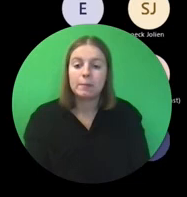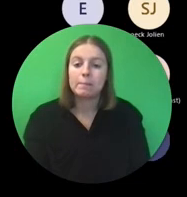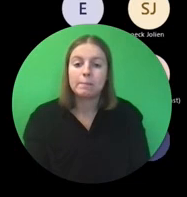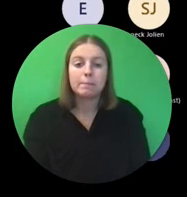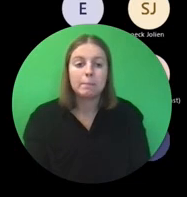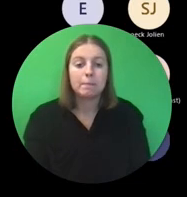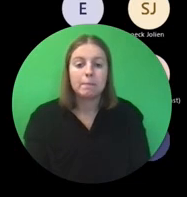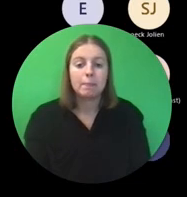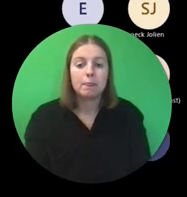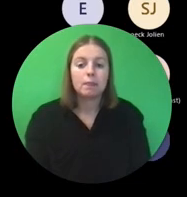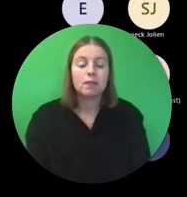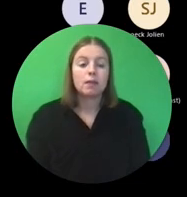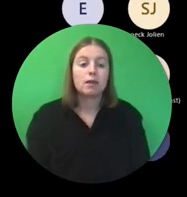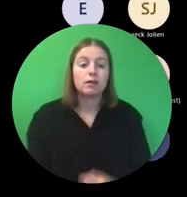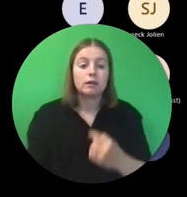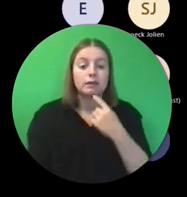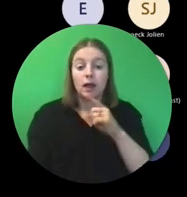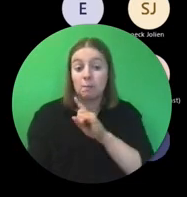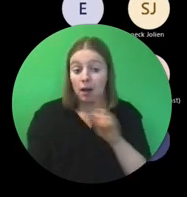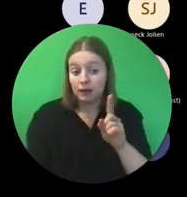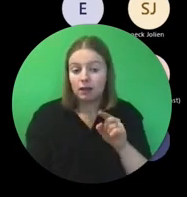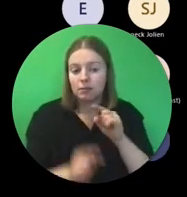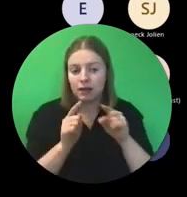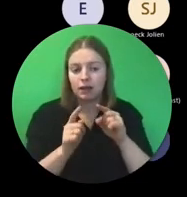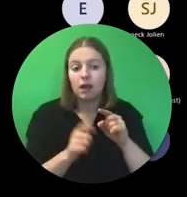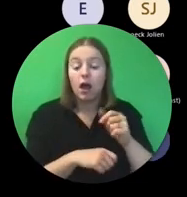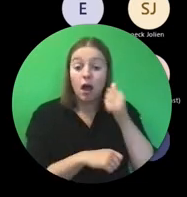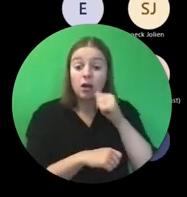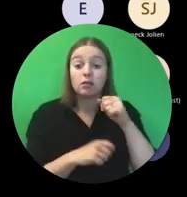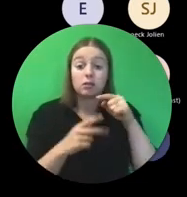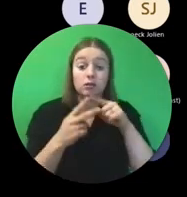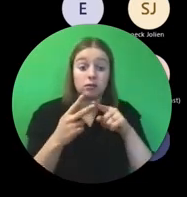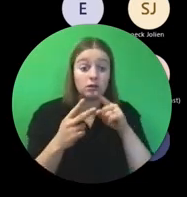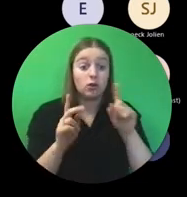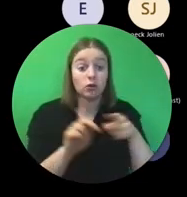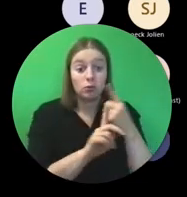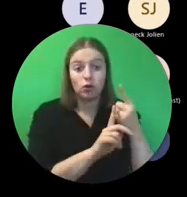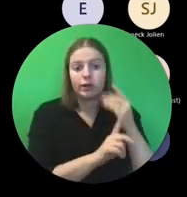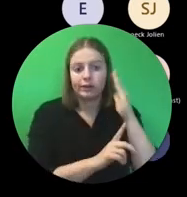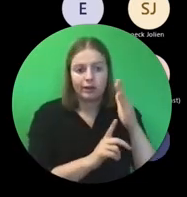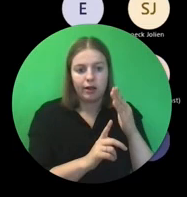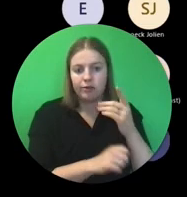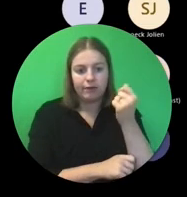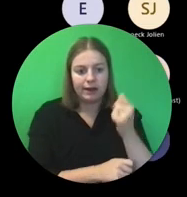Met niet toegestaan bedoel ik, als dat gebeurt, dan heeft dat financiële consequenties. Onvermijdelijk.